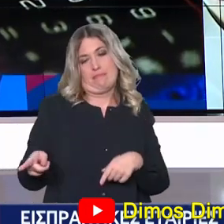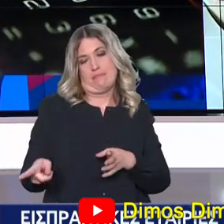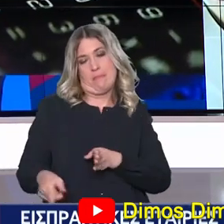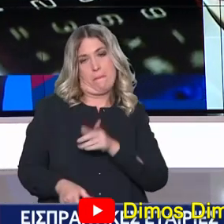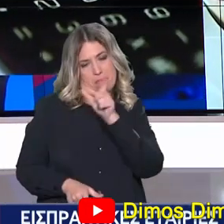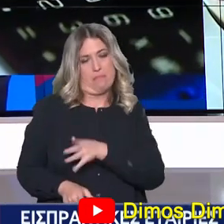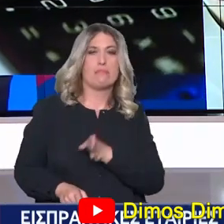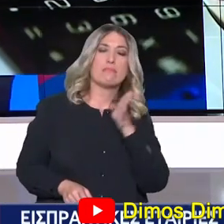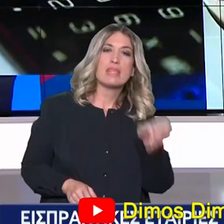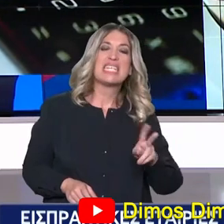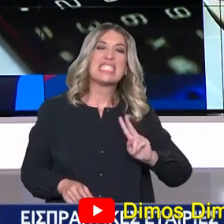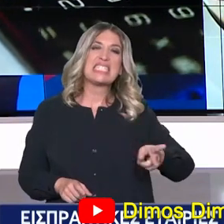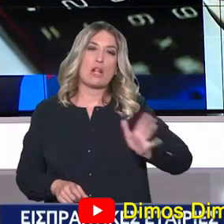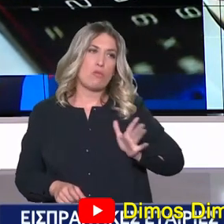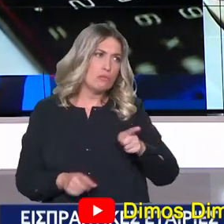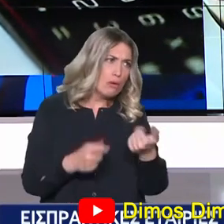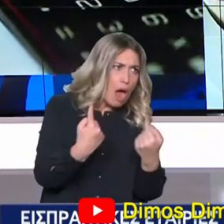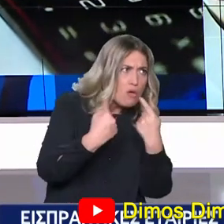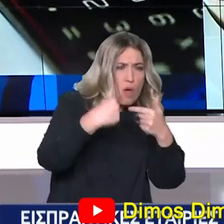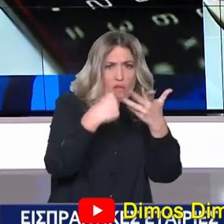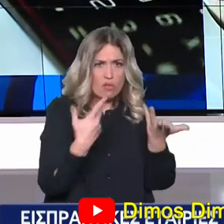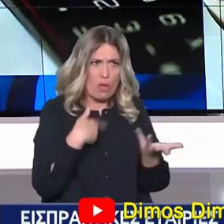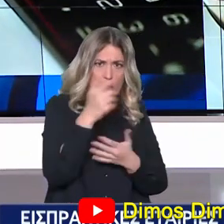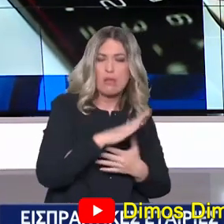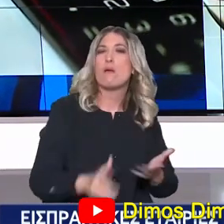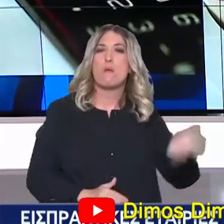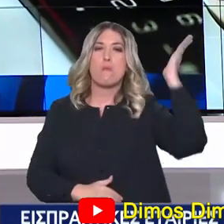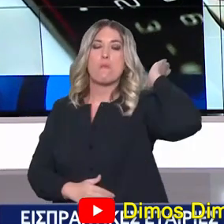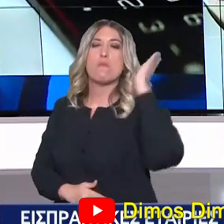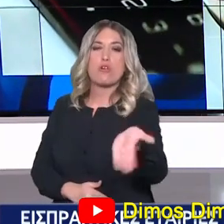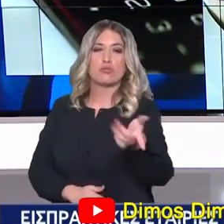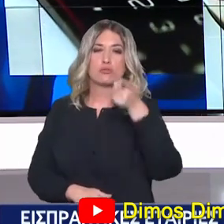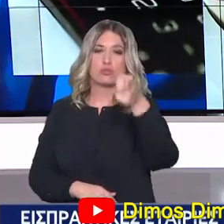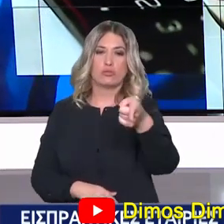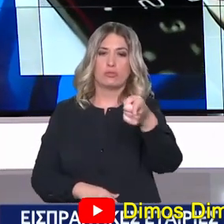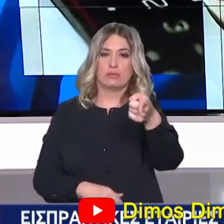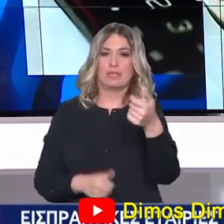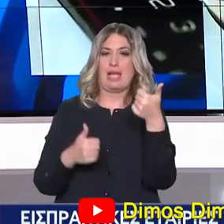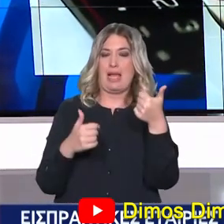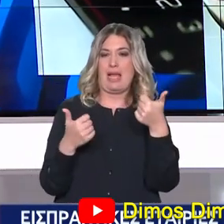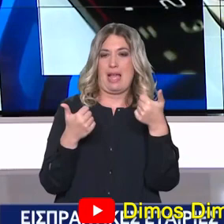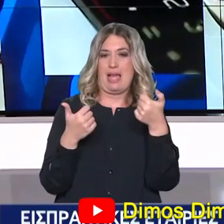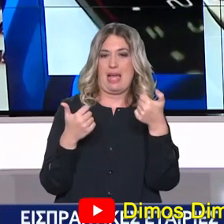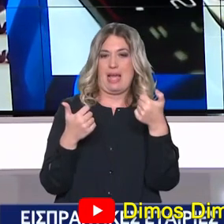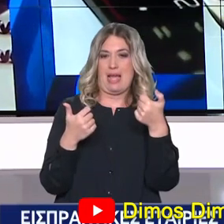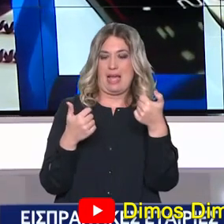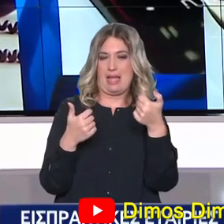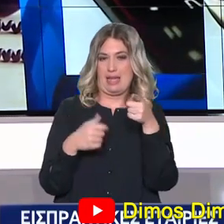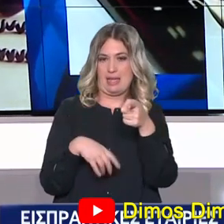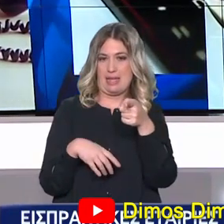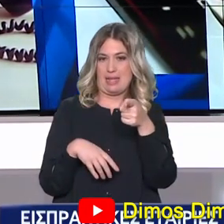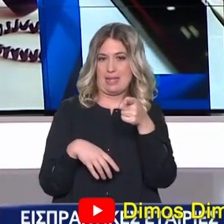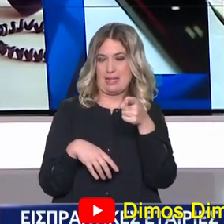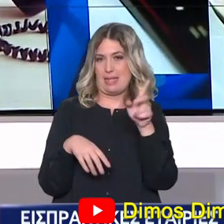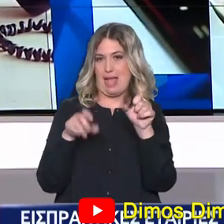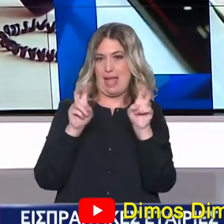έφαγα πρόστιμο η εταιρεία. Η εταιρεία ήταν η Do Value, η οποία έφαγε 60.000 ευρώ πρόστιμο. Άρα η εταιρεία Do Value, αυτό είναι το